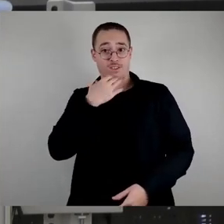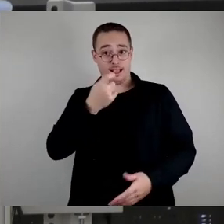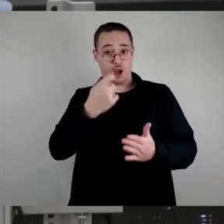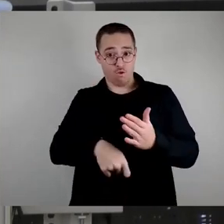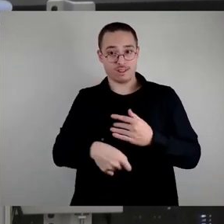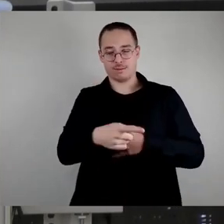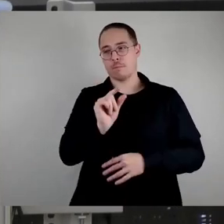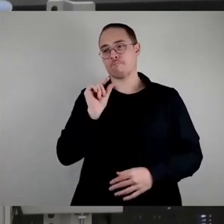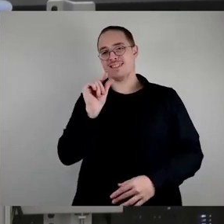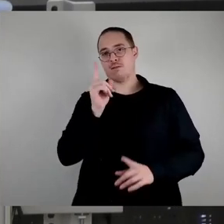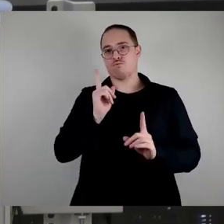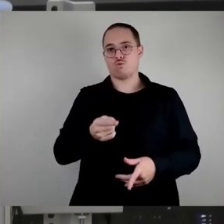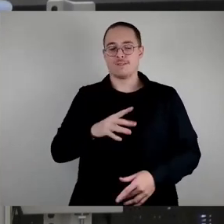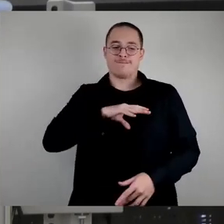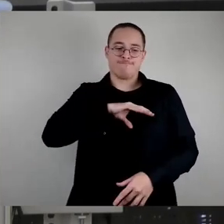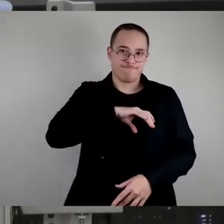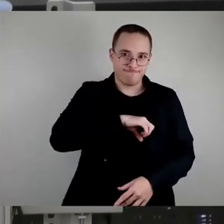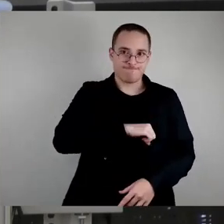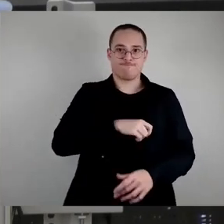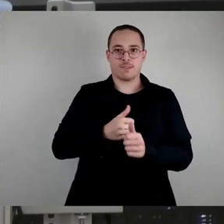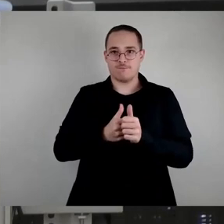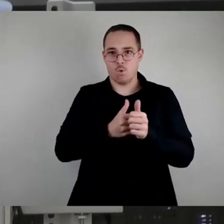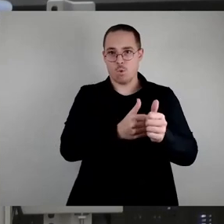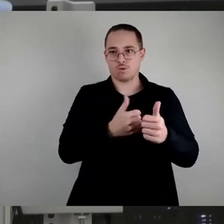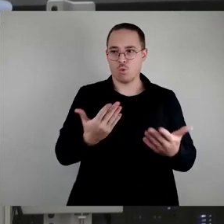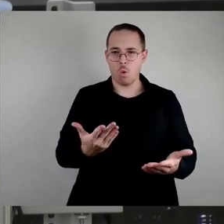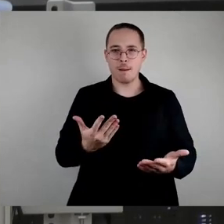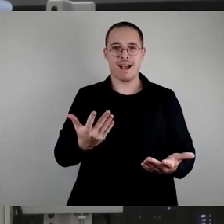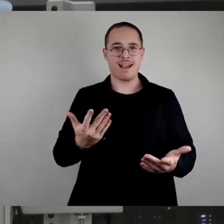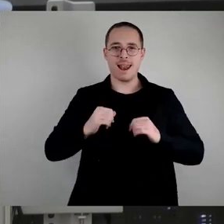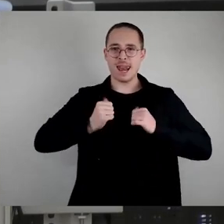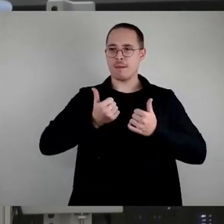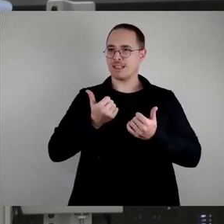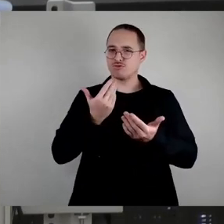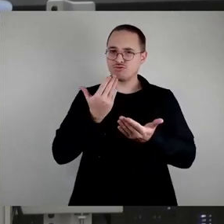Aber gehört das nie zu unserem Leben, ein bisschen Disziplin hier unterzuhalten, so und so dazu?